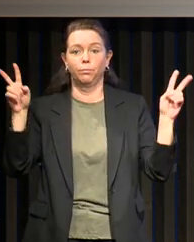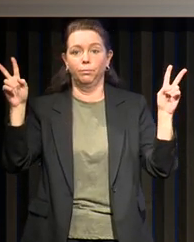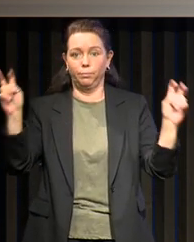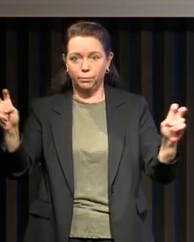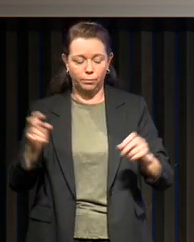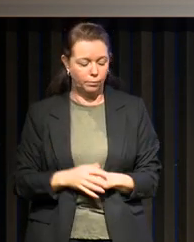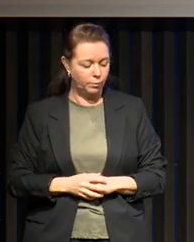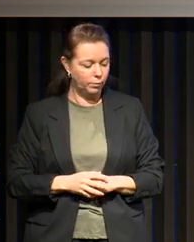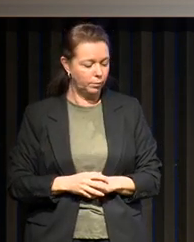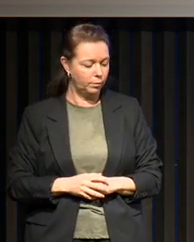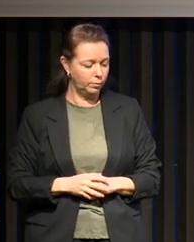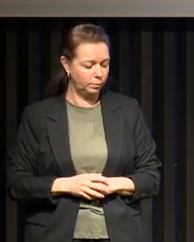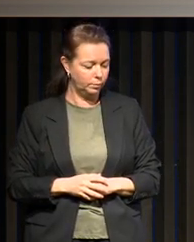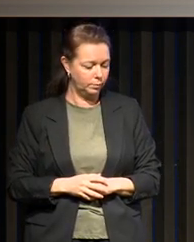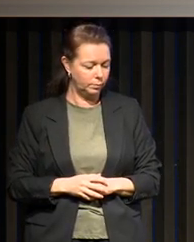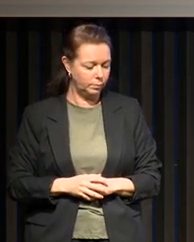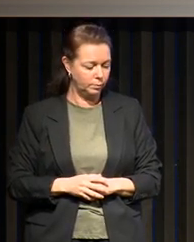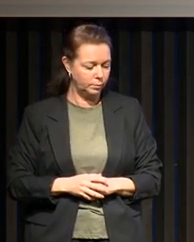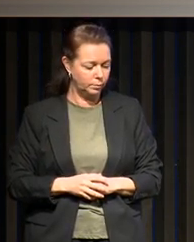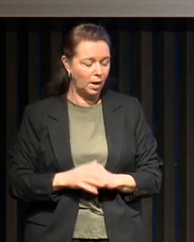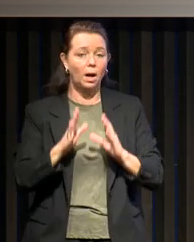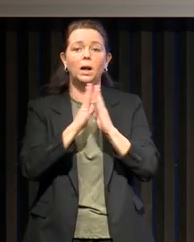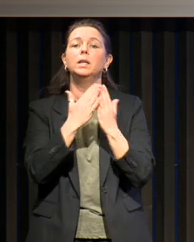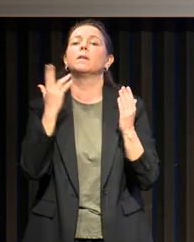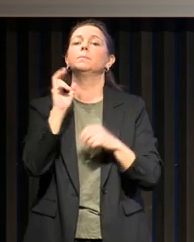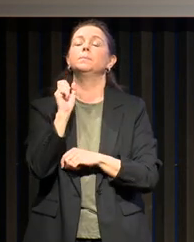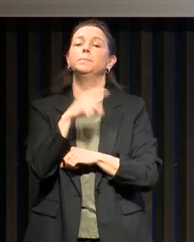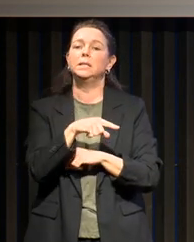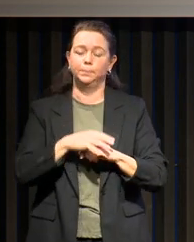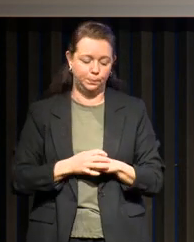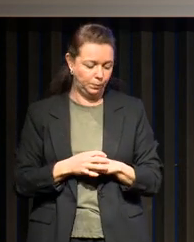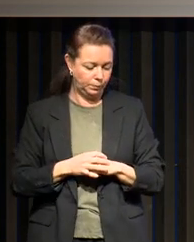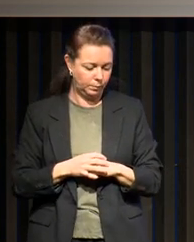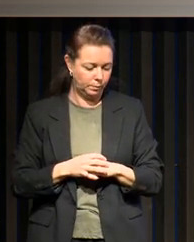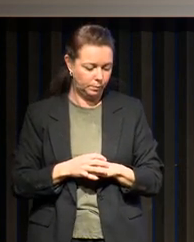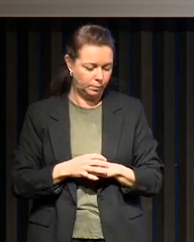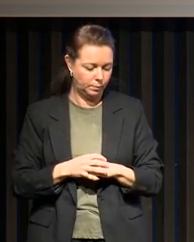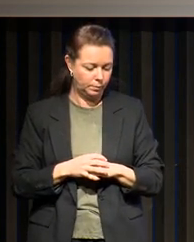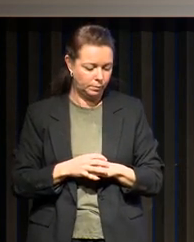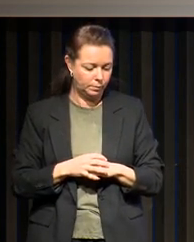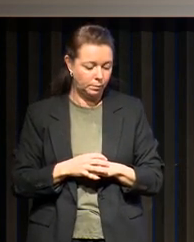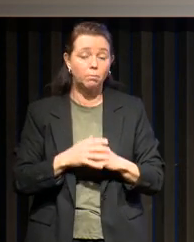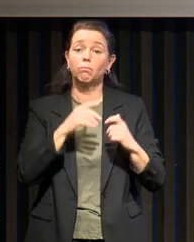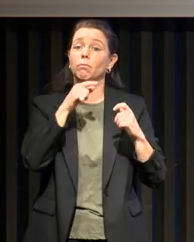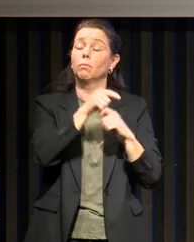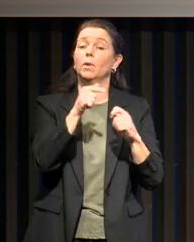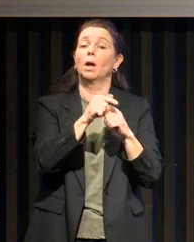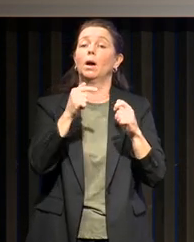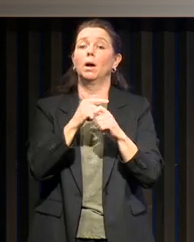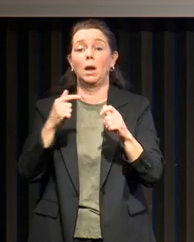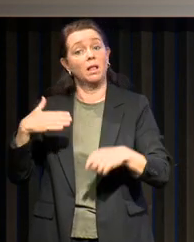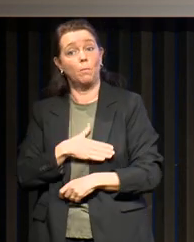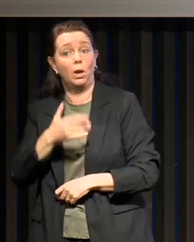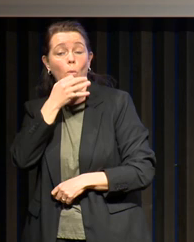livre, la confession d'un enfant du siècle. Voilà dans quel chaos il fallut choisir alors. On est juste après la chute de l'Empire